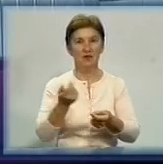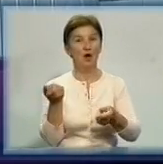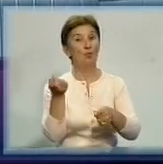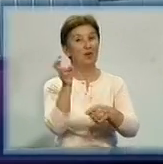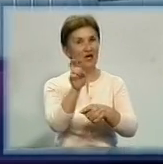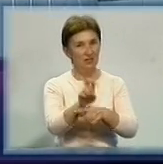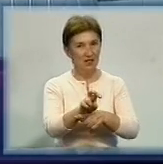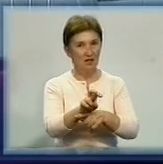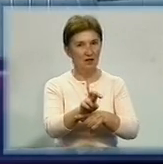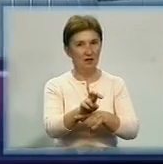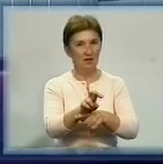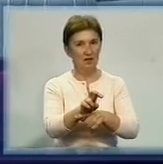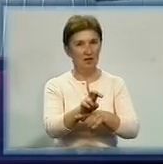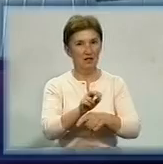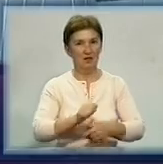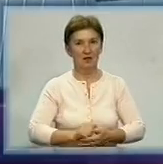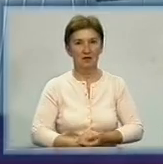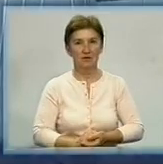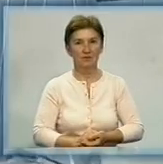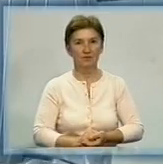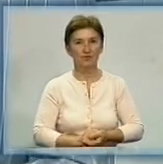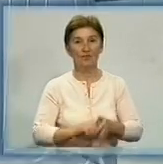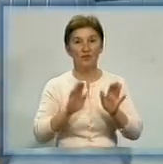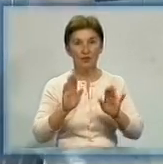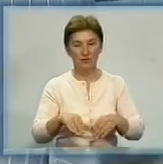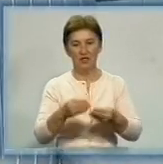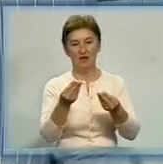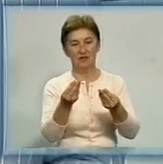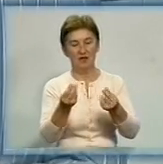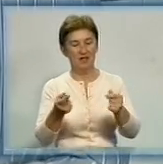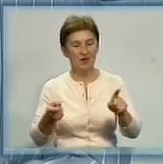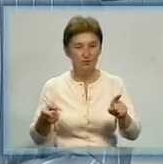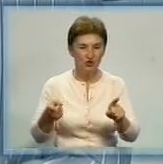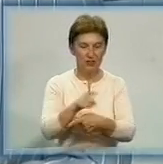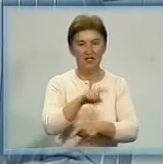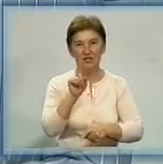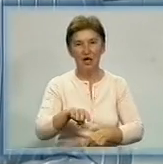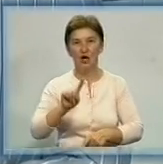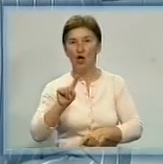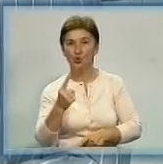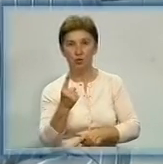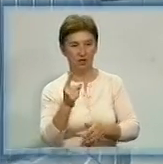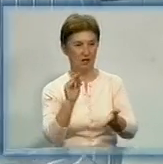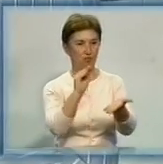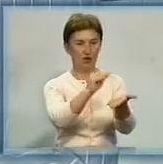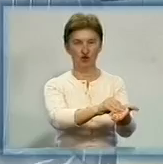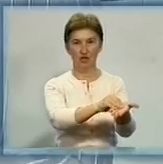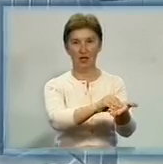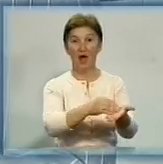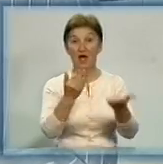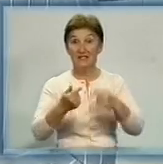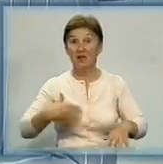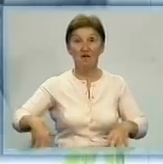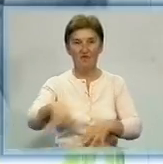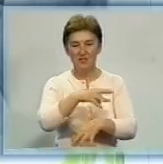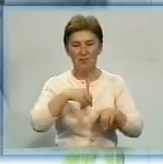хоч перечисляли гроші, положили якийсь рубль. Якщо ми всі разом зможемо хоч одному